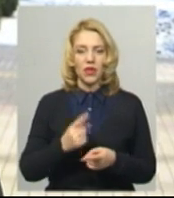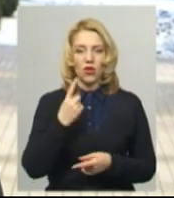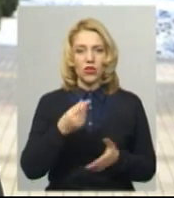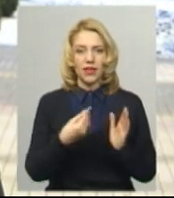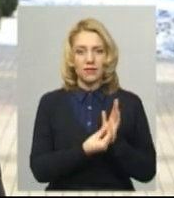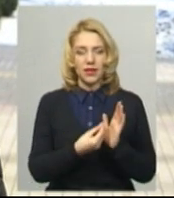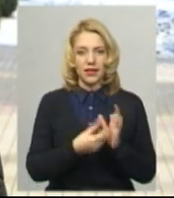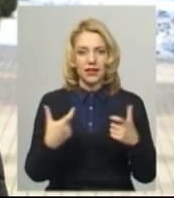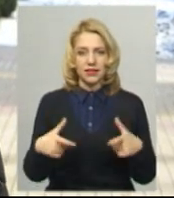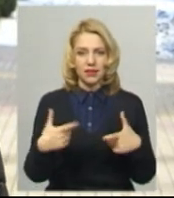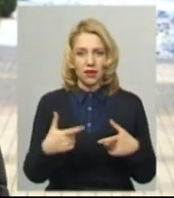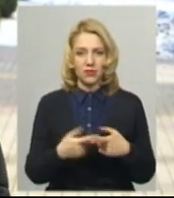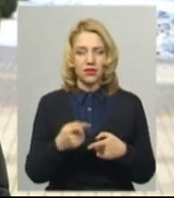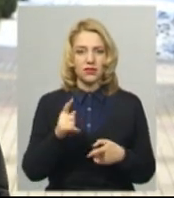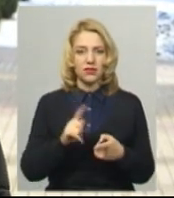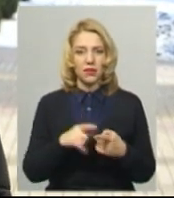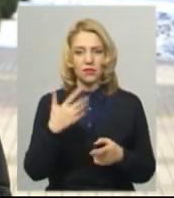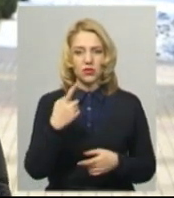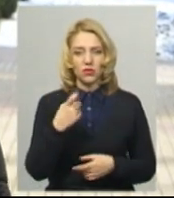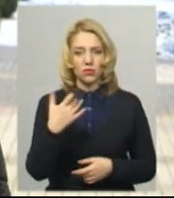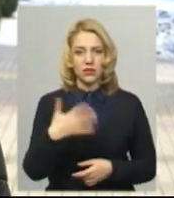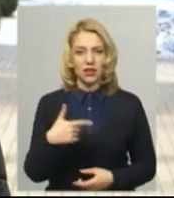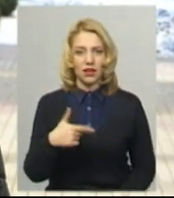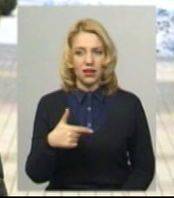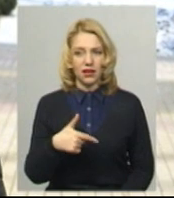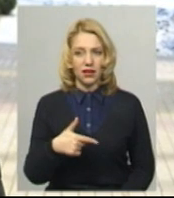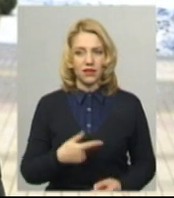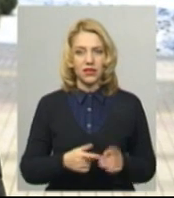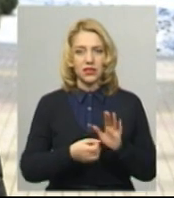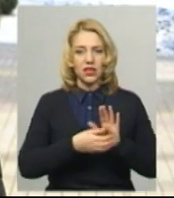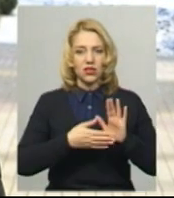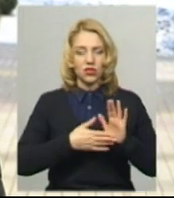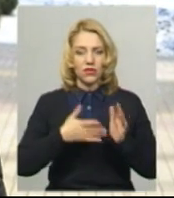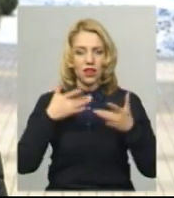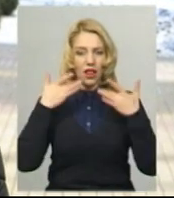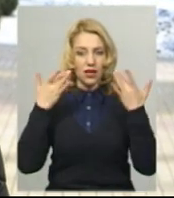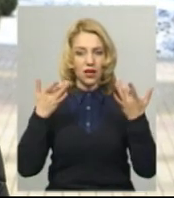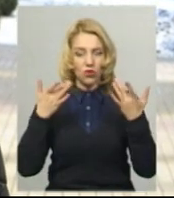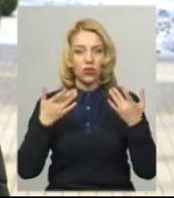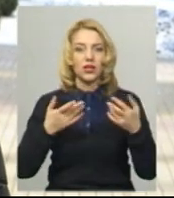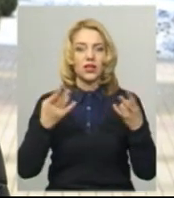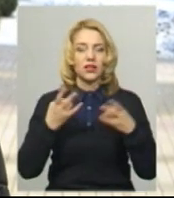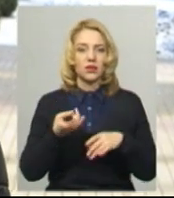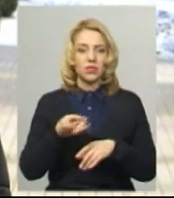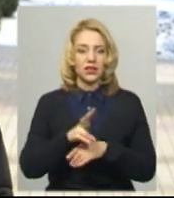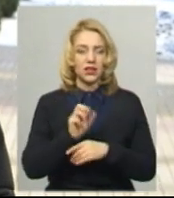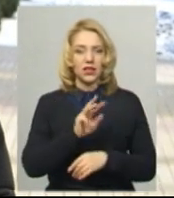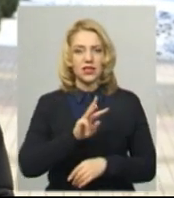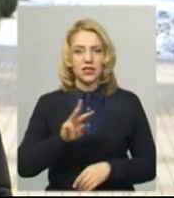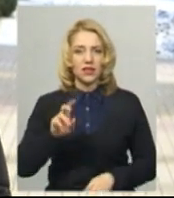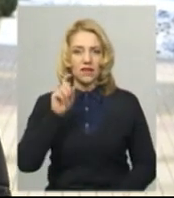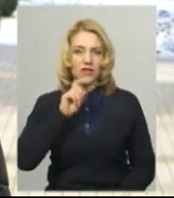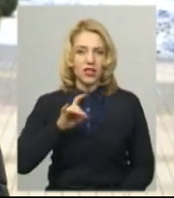становить 150 гривень. Зареєструватися досить легко. Потрібно зайти на сайт Вінницького